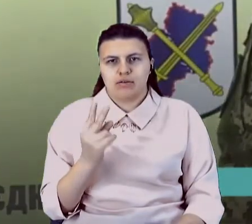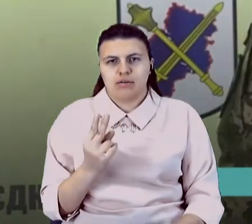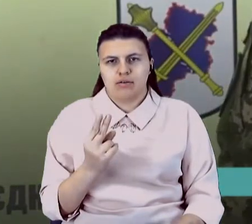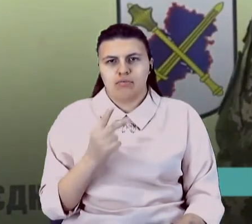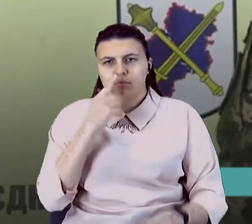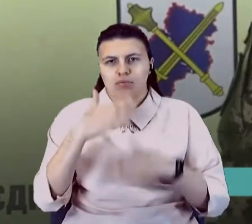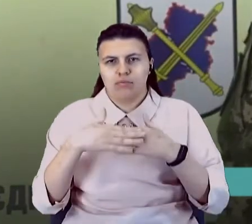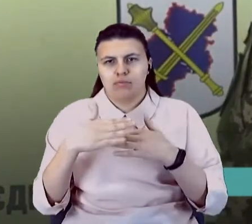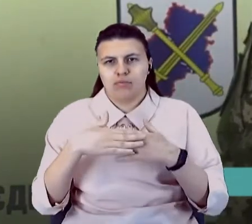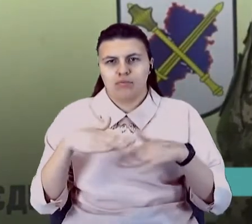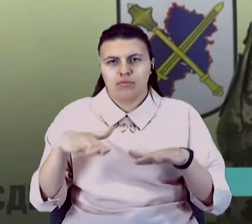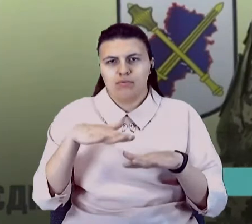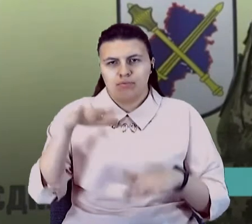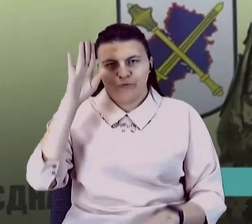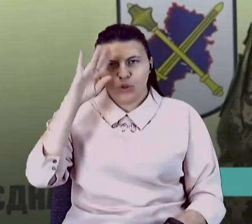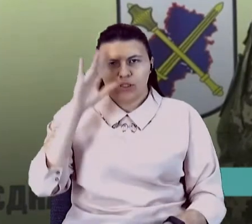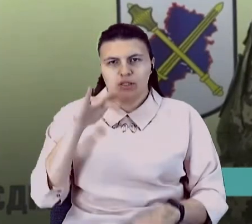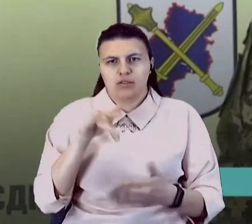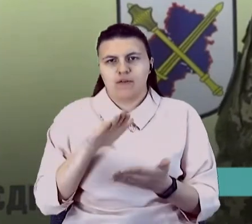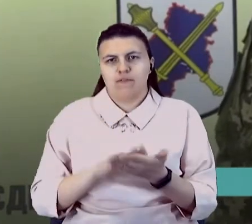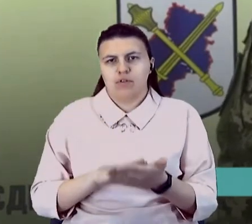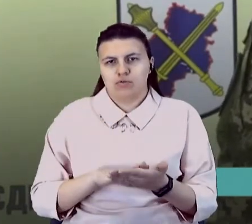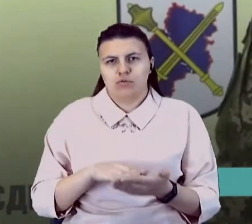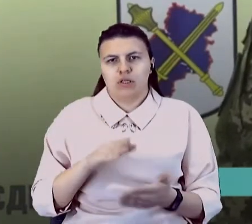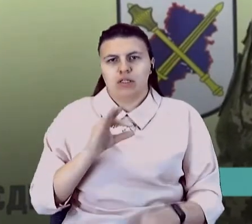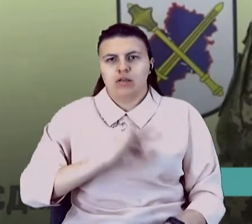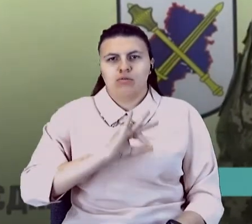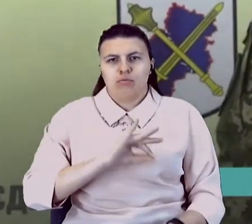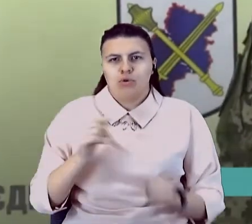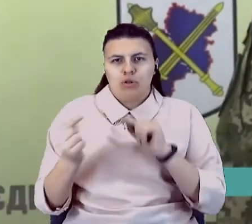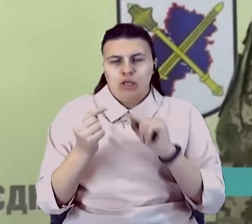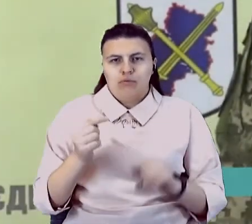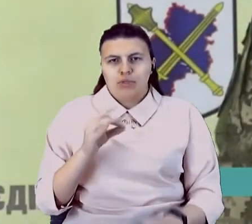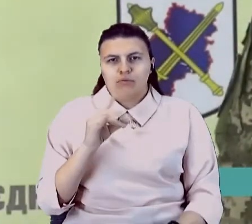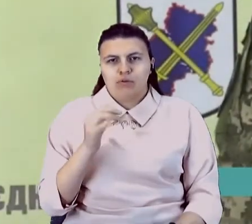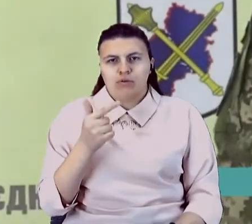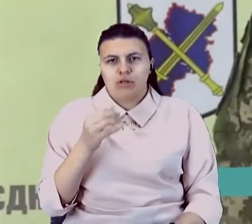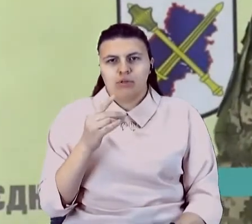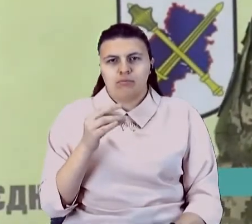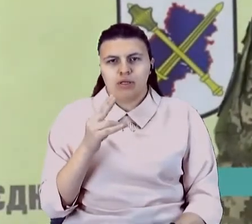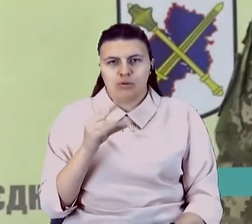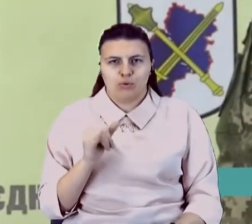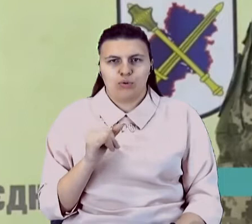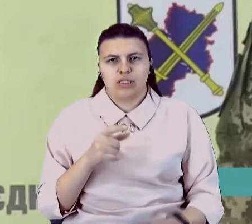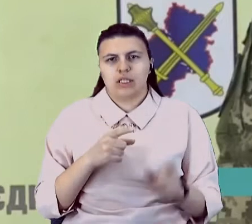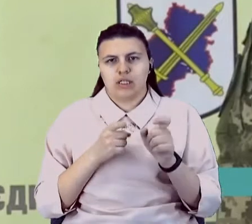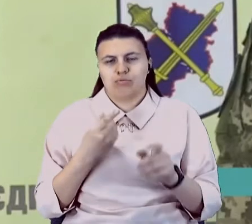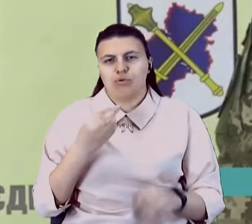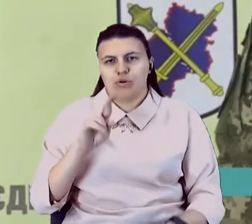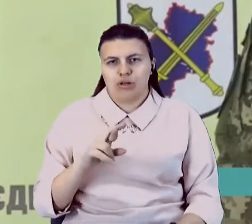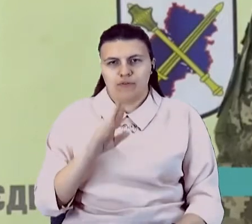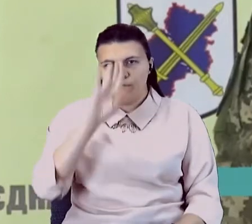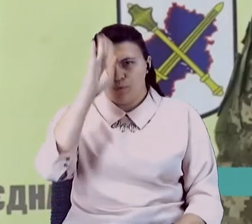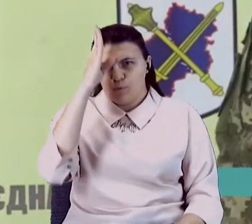пункту Водяне зафіксовано застосування противником підствольного гранатомета та стрілецької зброї. Ворожі постріли не становили